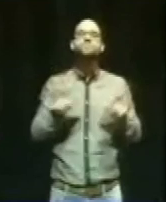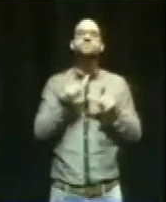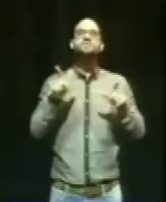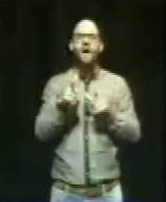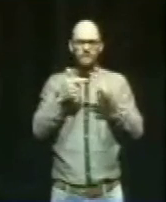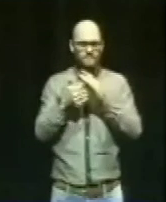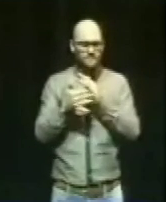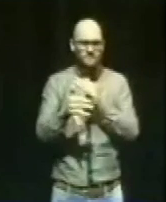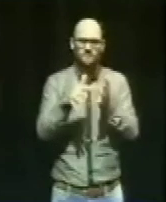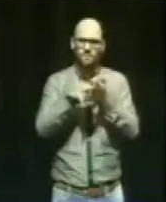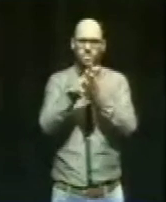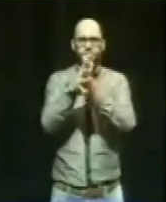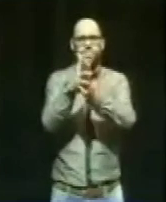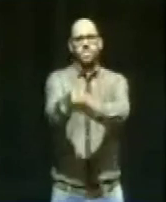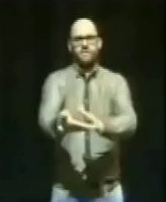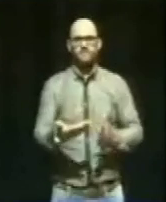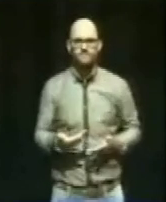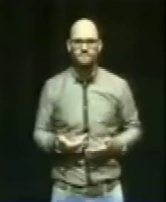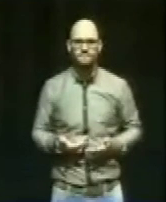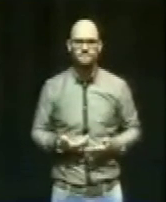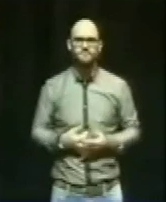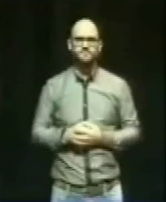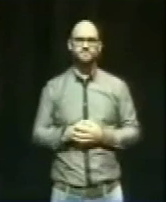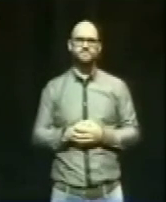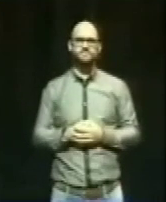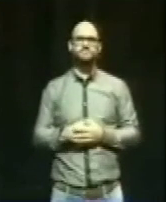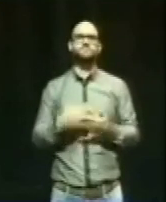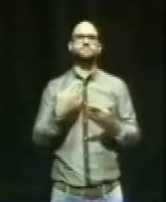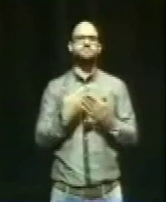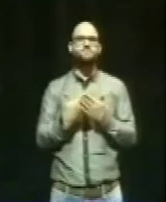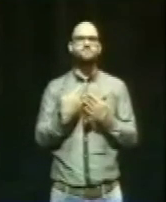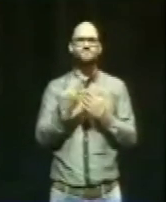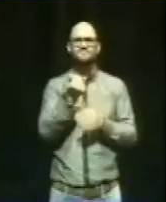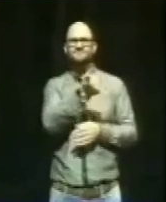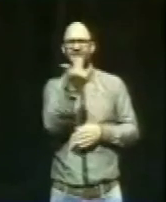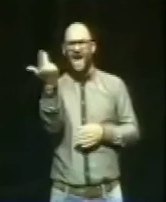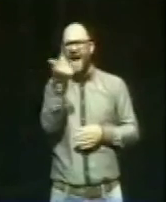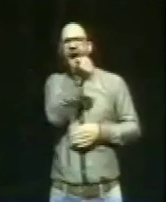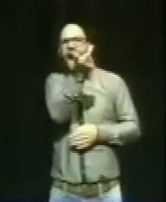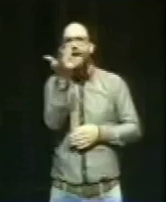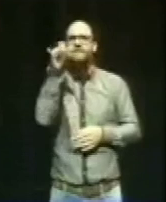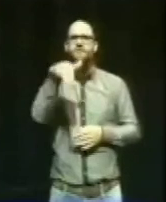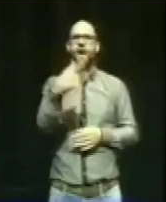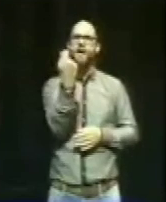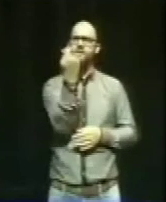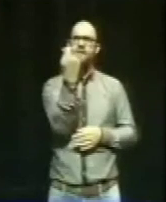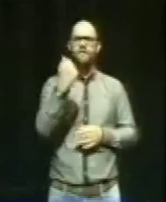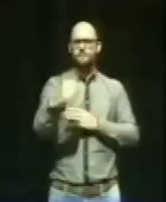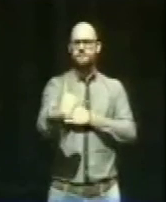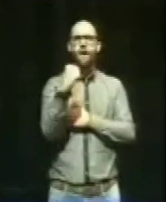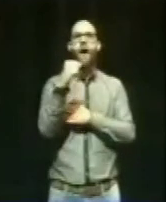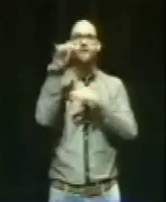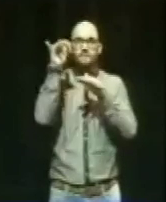Verhältnisse, in denen wenige aufgrund ihrer Geldmacht bestimmen wollen, wohin die